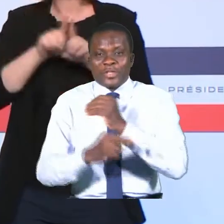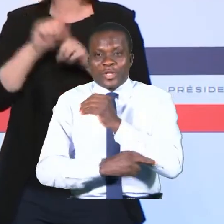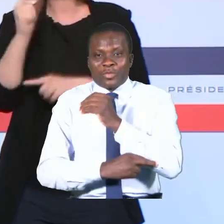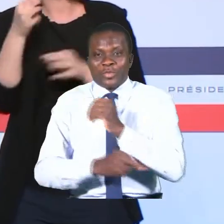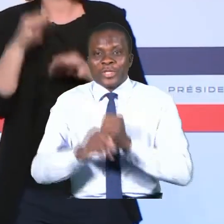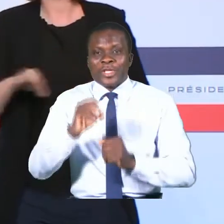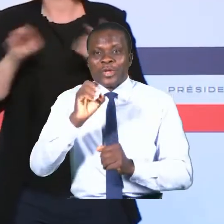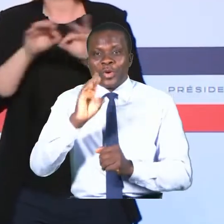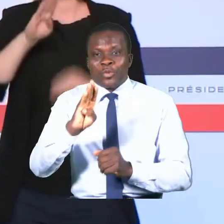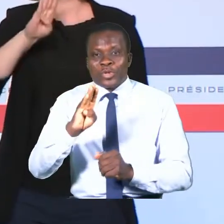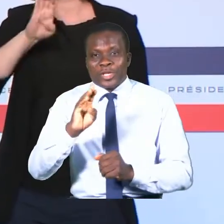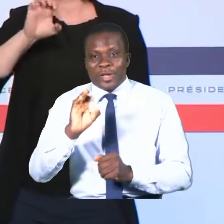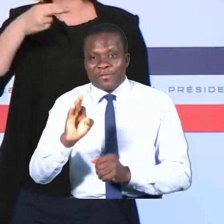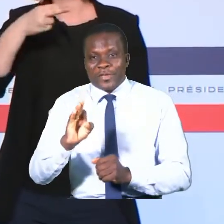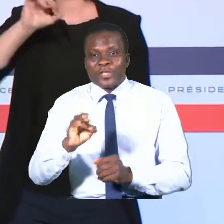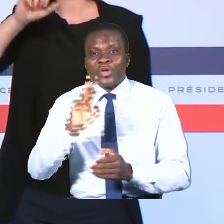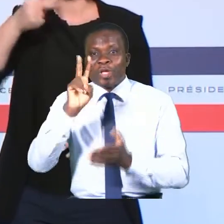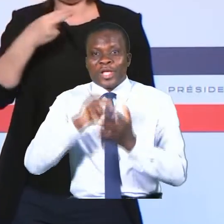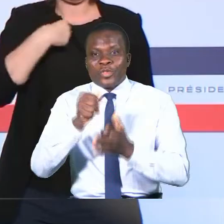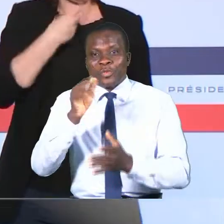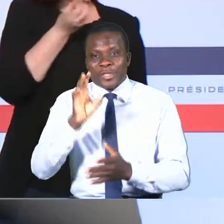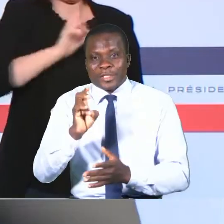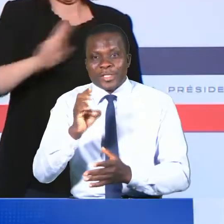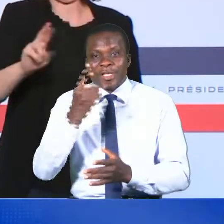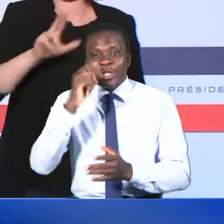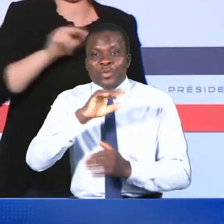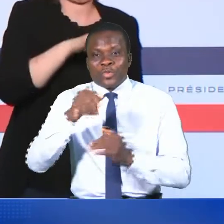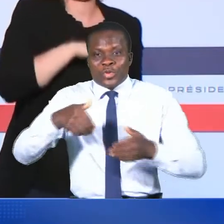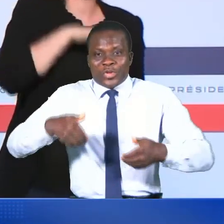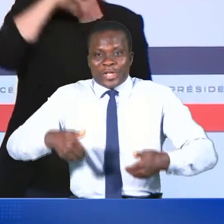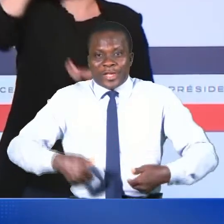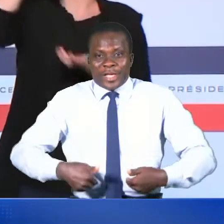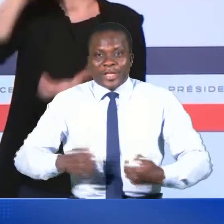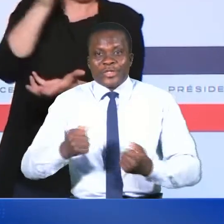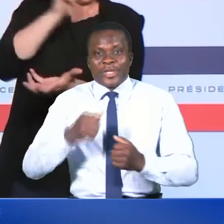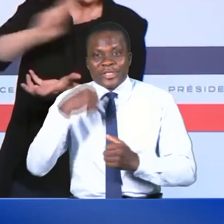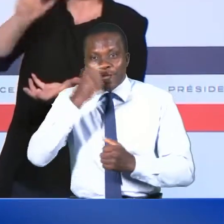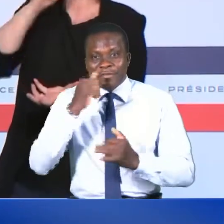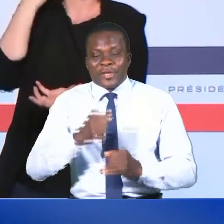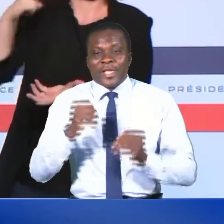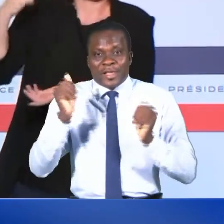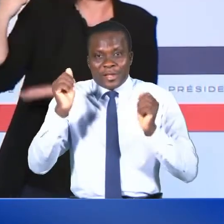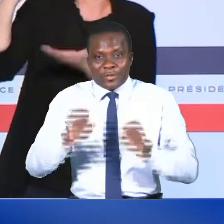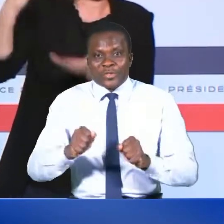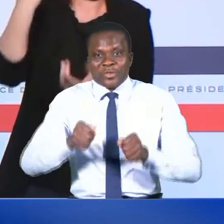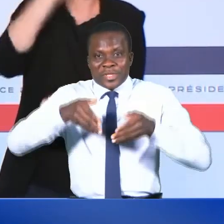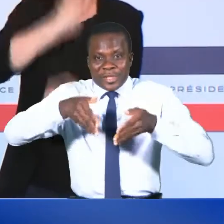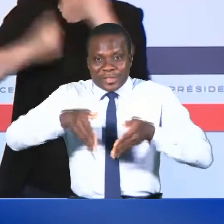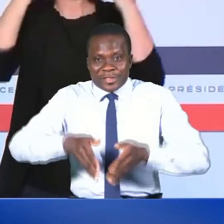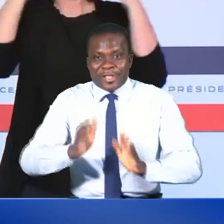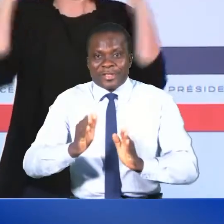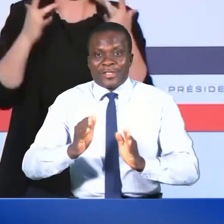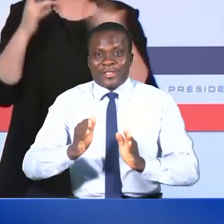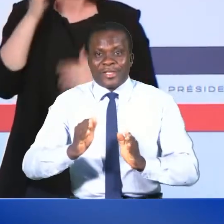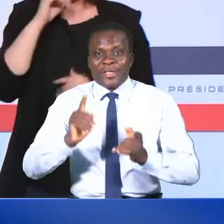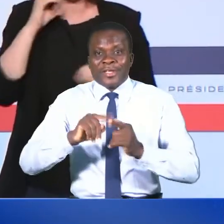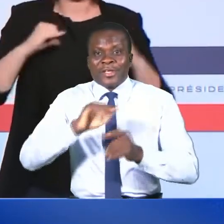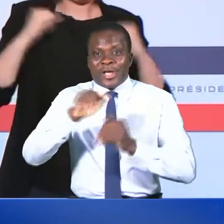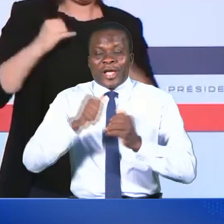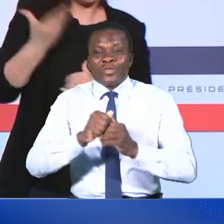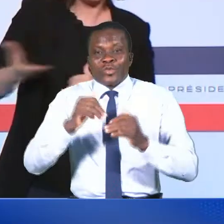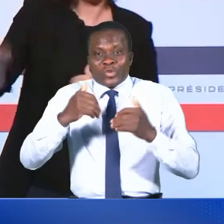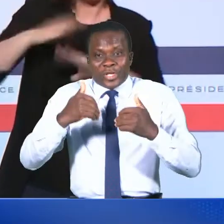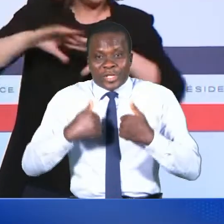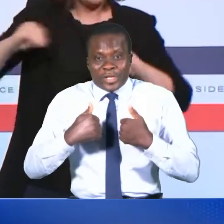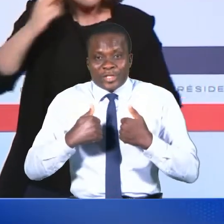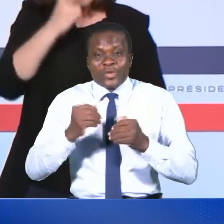Ouagadougou en 2017 pour que la jeunesse africaine ait la possibilité d'accéder à son patrimoine, à son